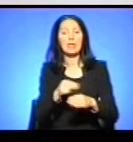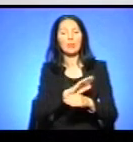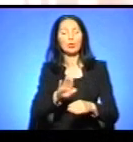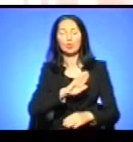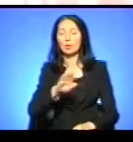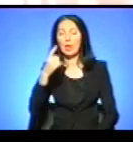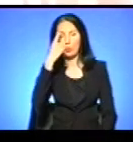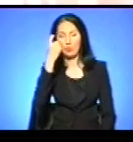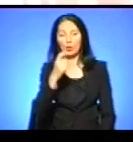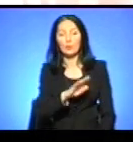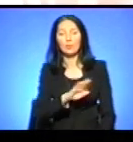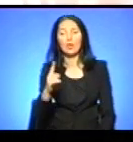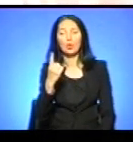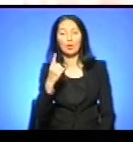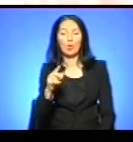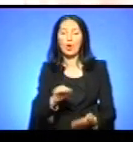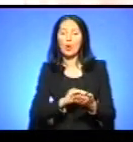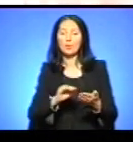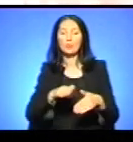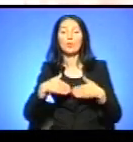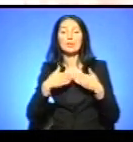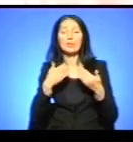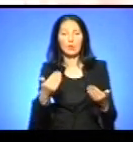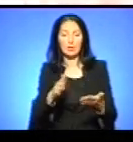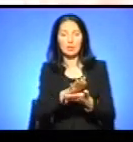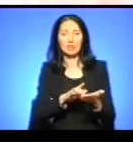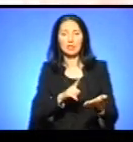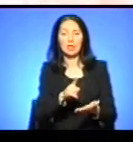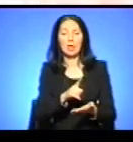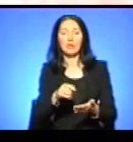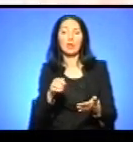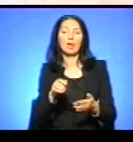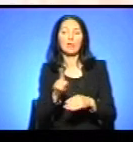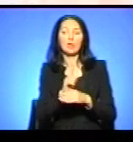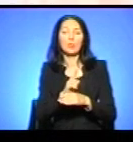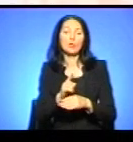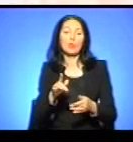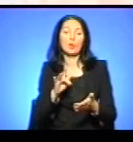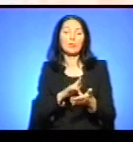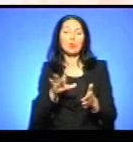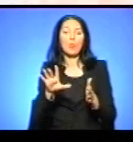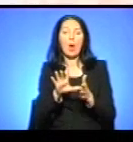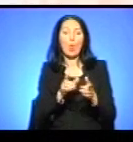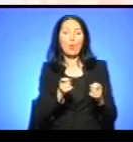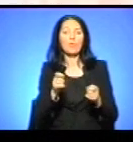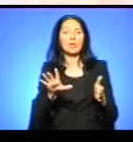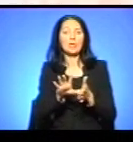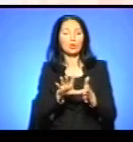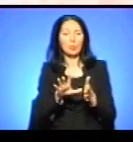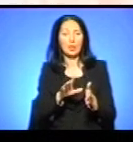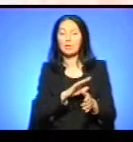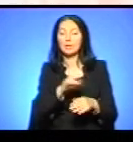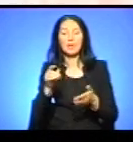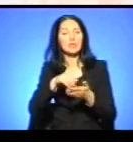Жодних письмових звернень в Тернопільському міському районі електромереж не зареєстровані. Тобто, забудівник чи будь-хто з